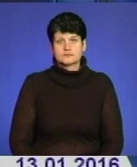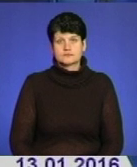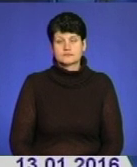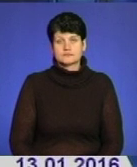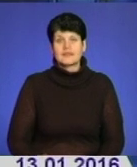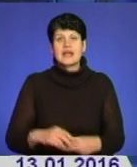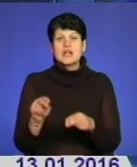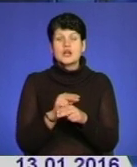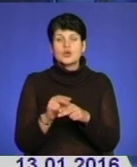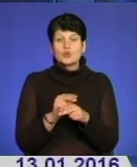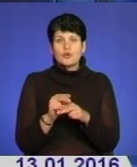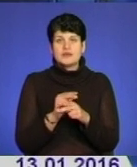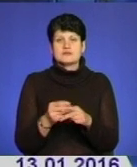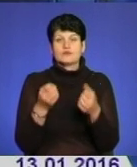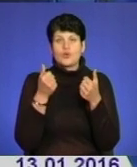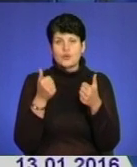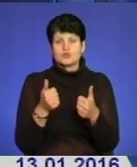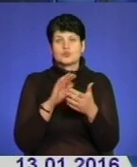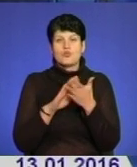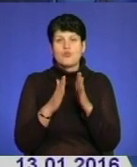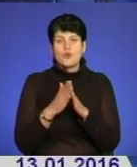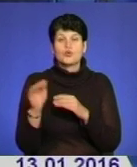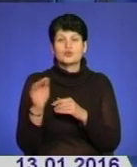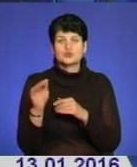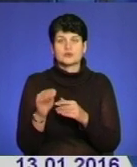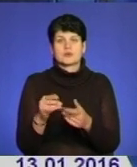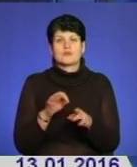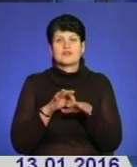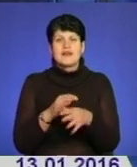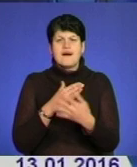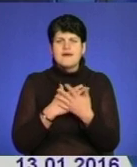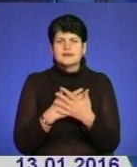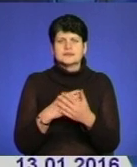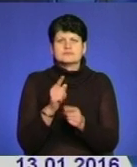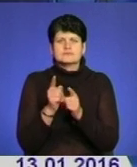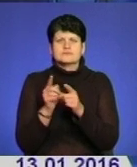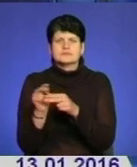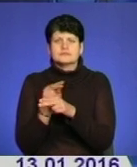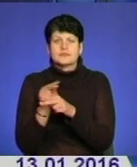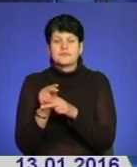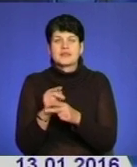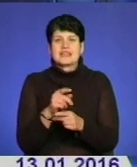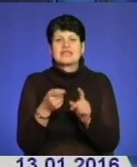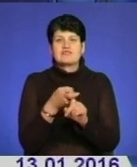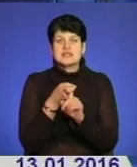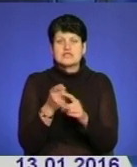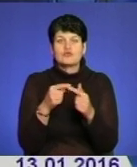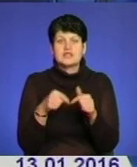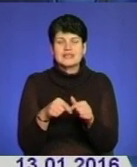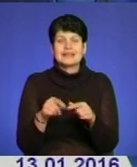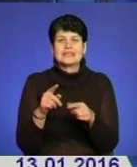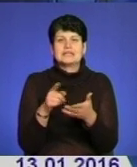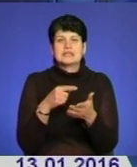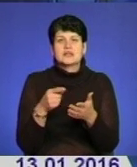Лікуватися у пристойних умовах. Із жовтня минулого року триває активна реконструкція інфекційного відділення Тернопільської міської комунальної лікарні швидкої